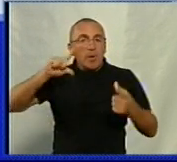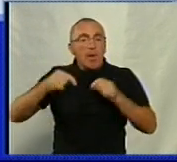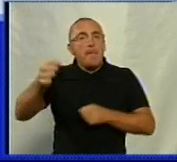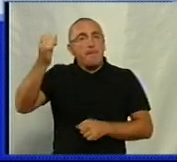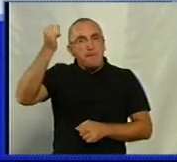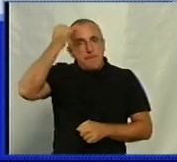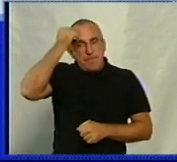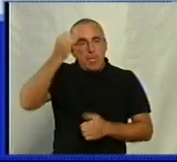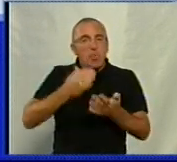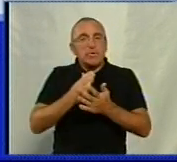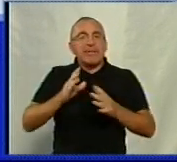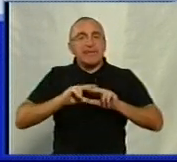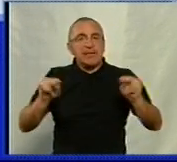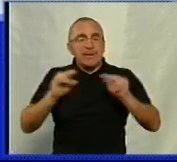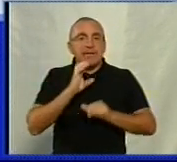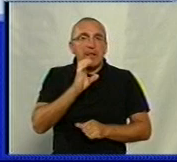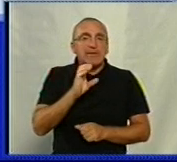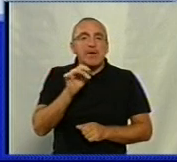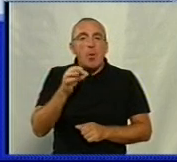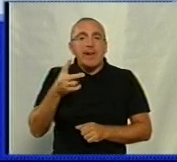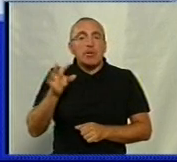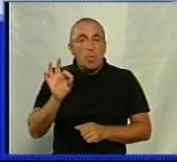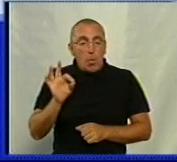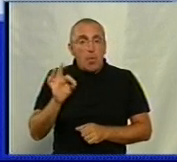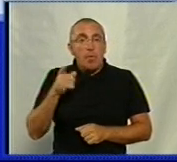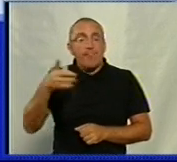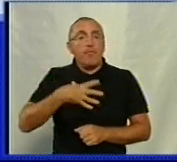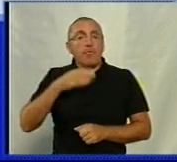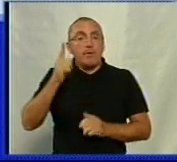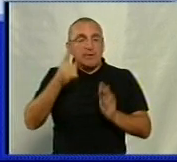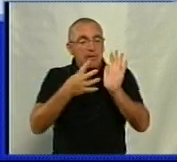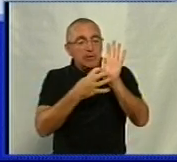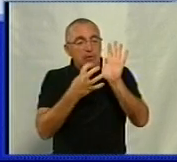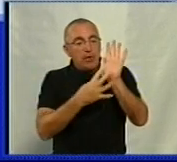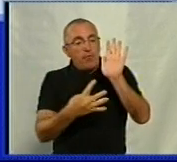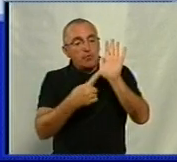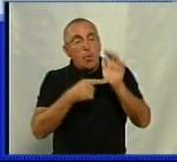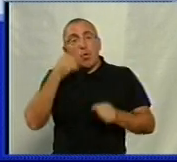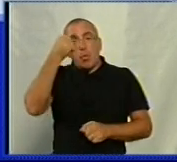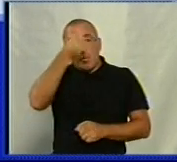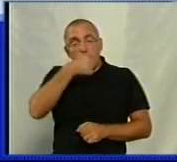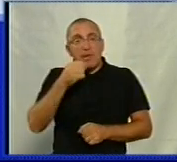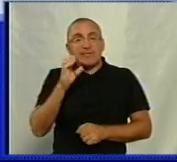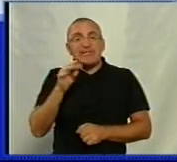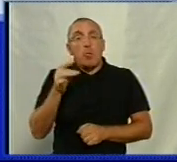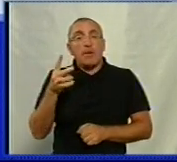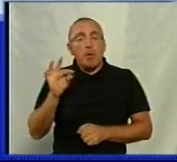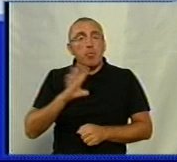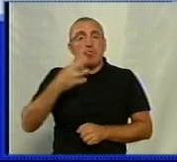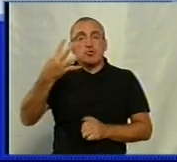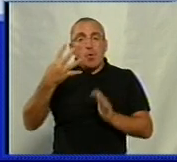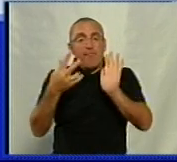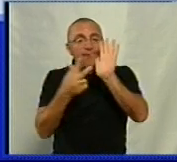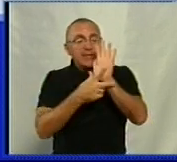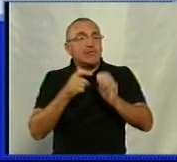'яті заслуженого тренера України Сергія Симоненка. Він помер 1996 року. Сергію Симоненку було 48